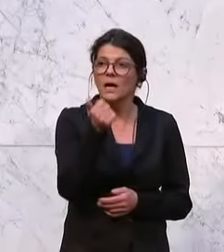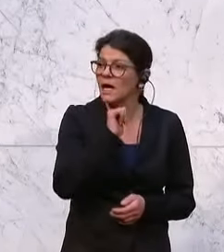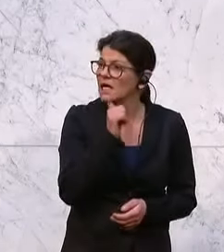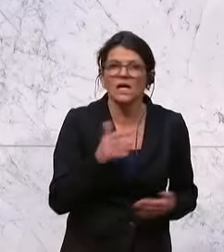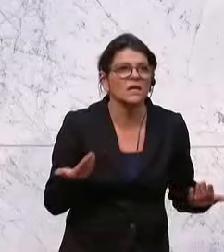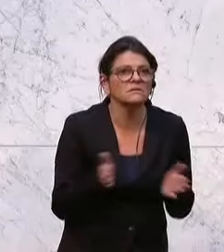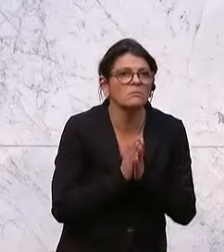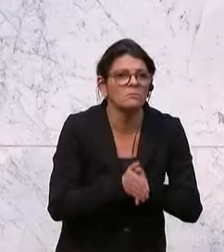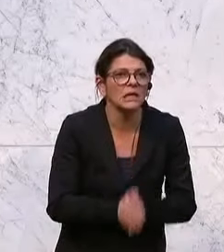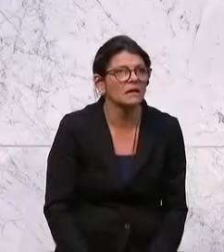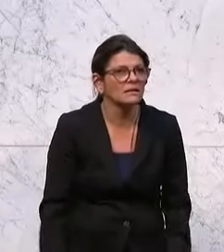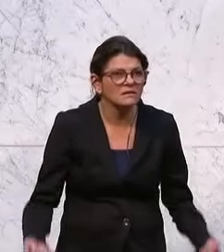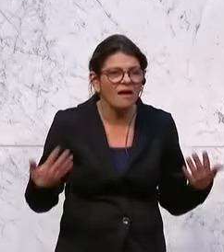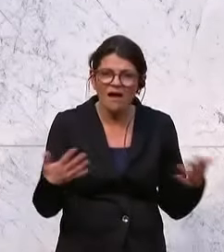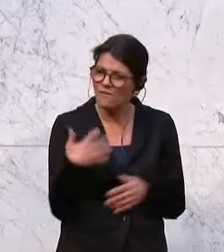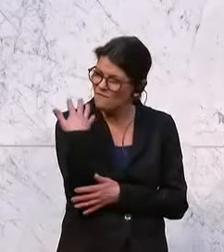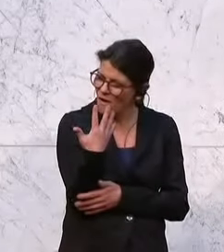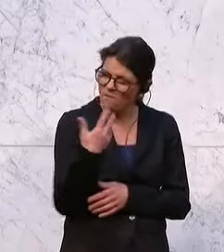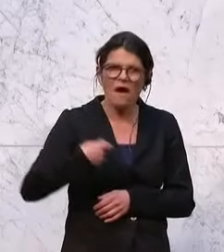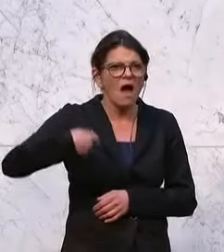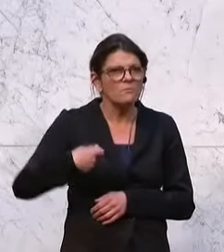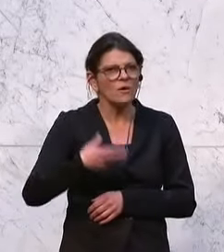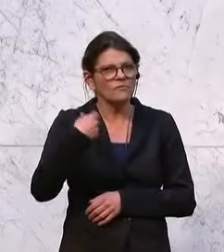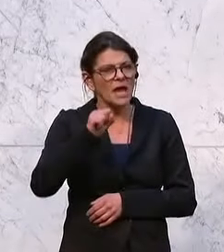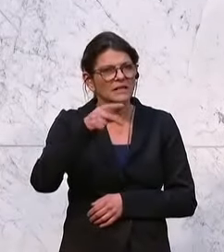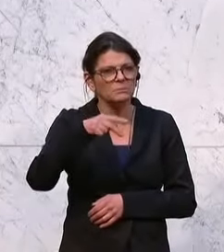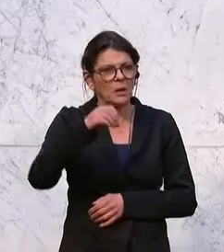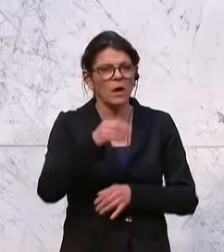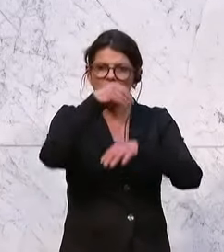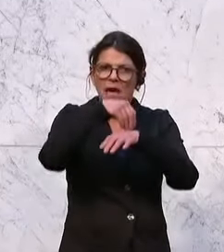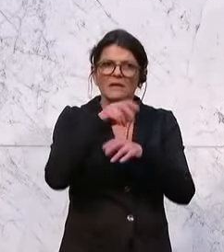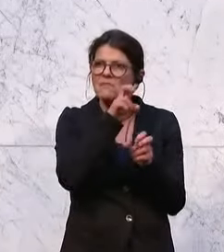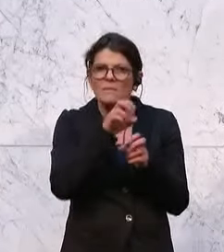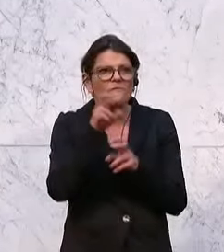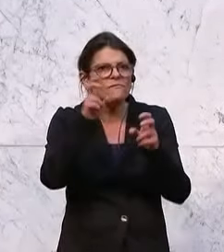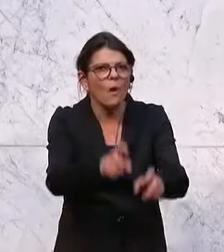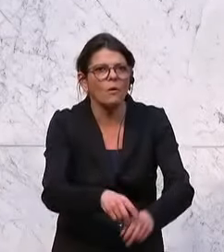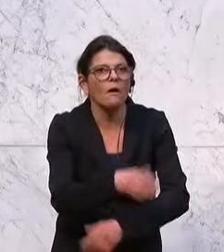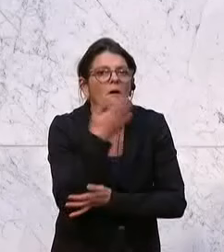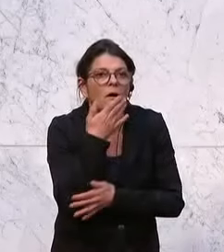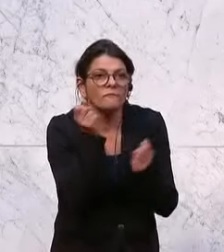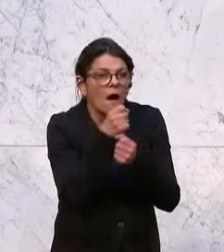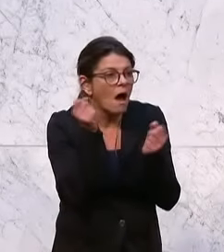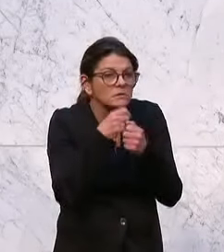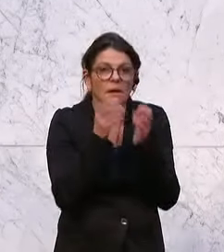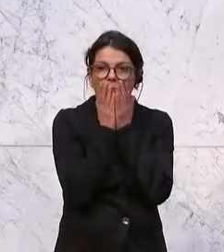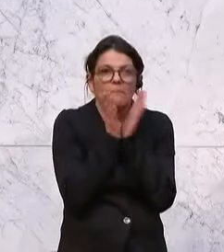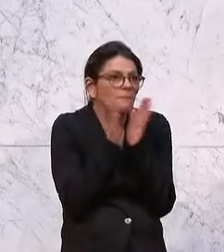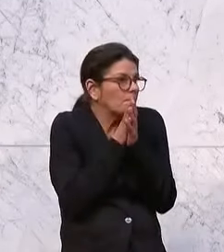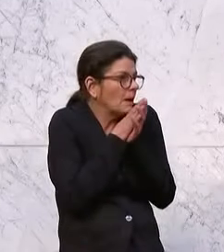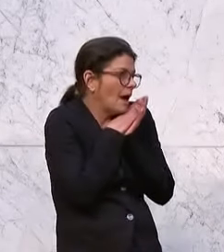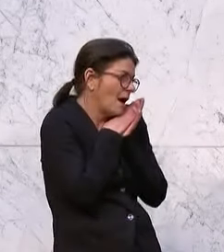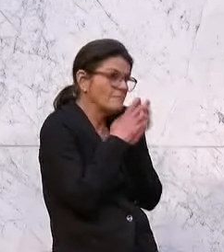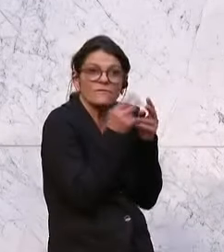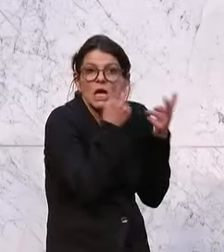haben sich bitte fünf Abgeordnete der SPÖ zum Wohnen gemeldet. Das ist ja ein Wahnsinn, das ist für euch ein